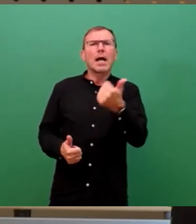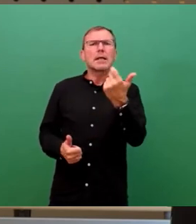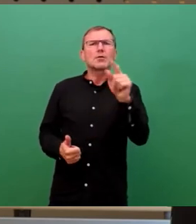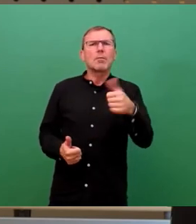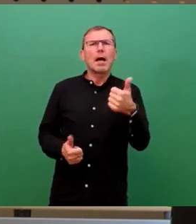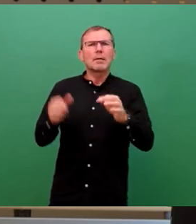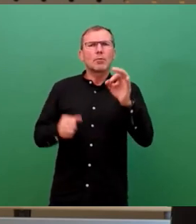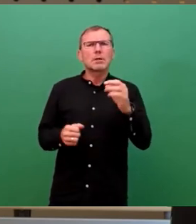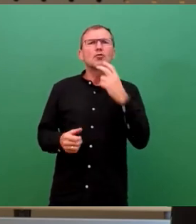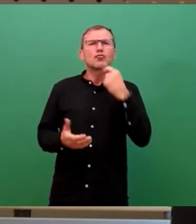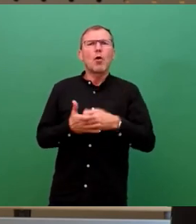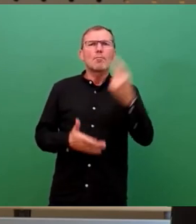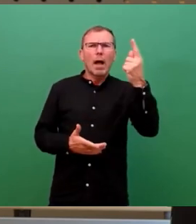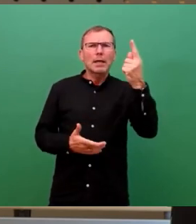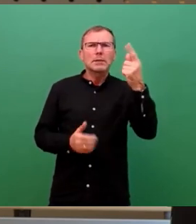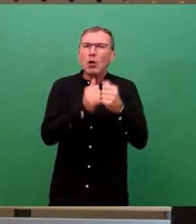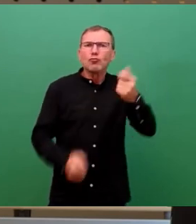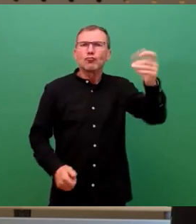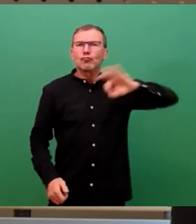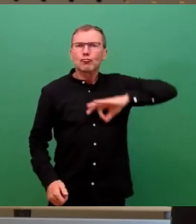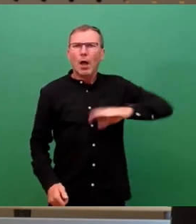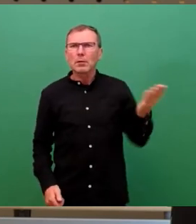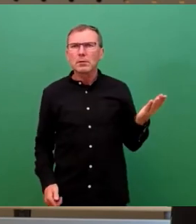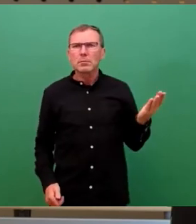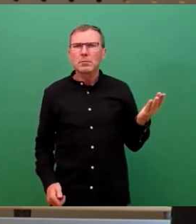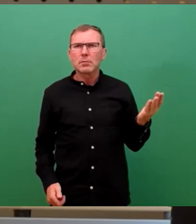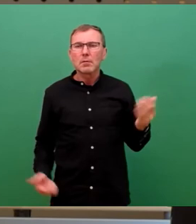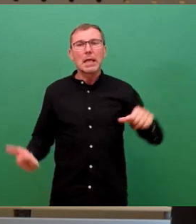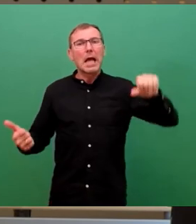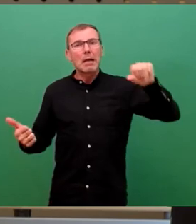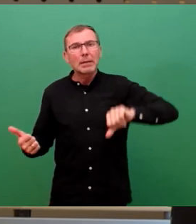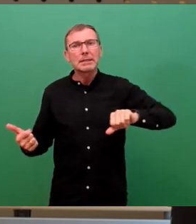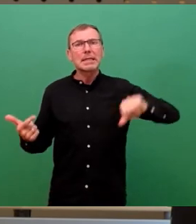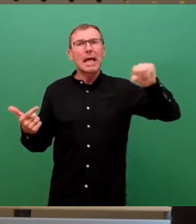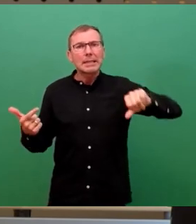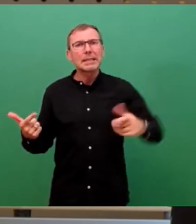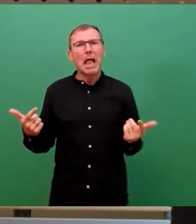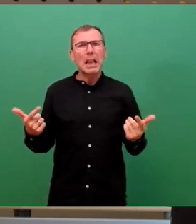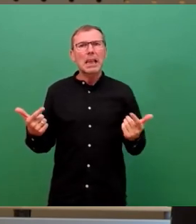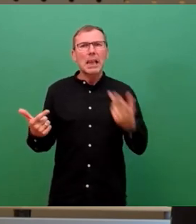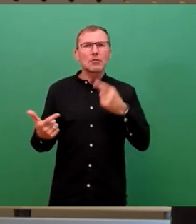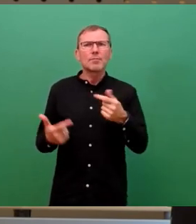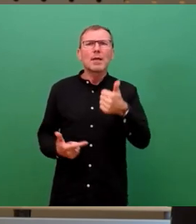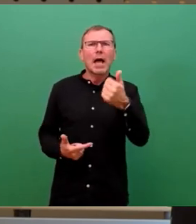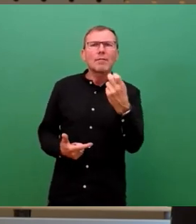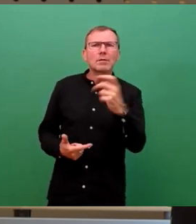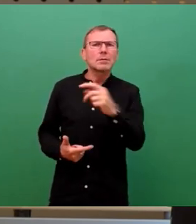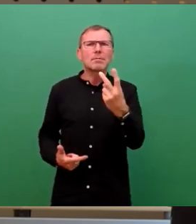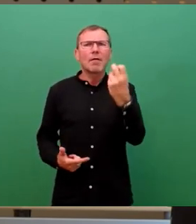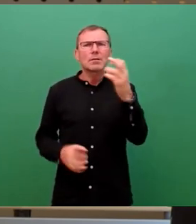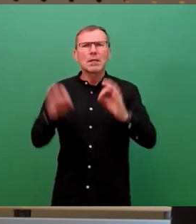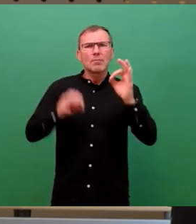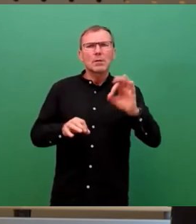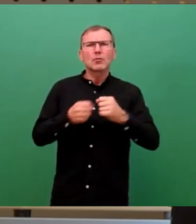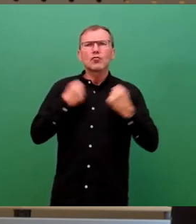Prozent des Strompreises, macht der Staat, natürlich. Und wenn wir auf Benzin und Diesel gucken, sind es sogar ungefähr 41, 42 Prozent. Da